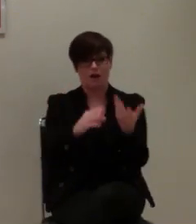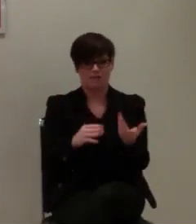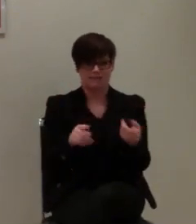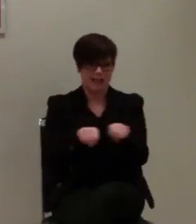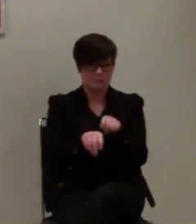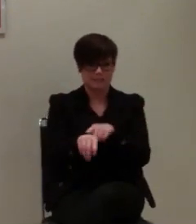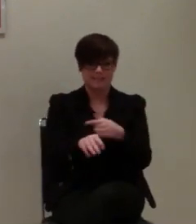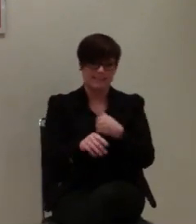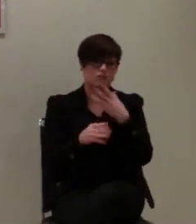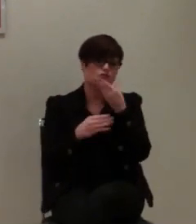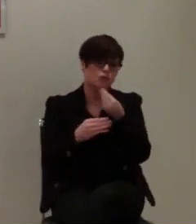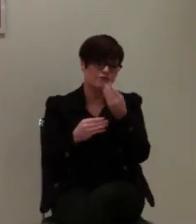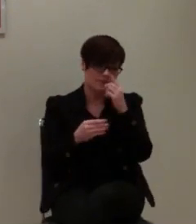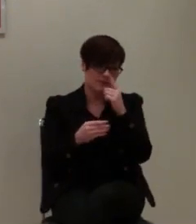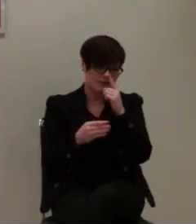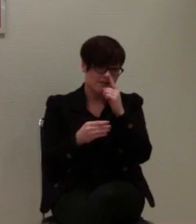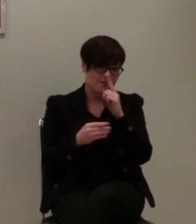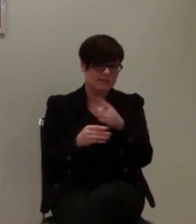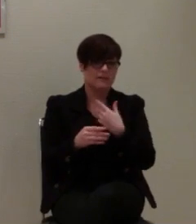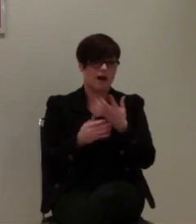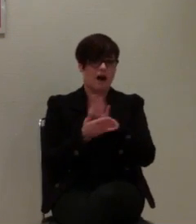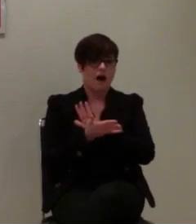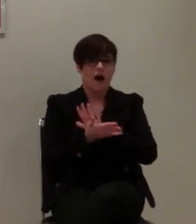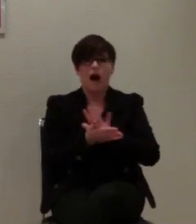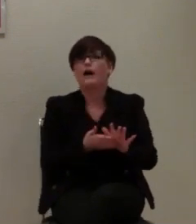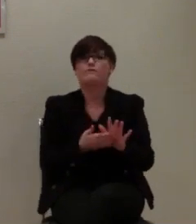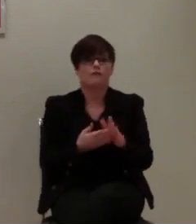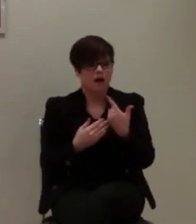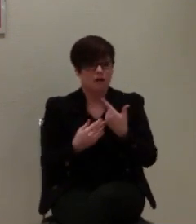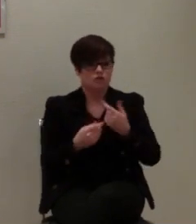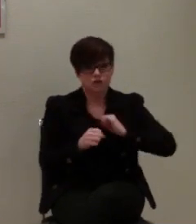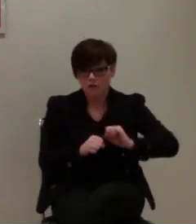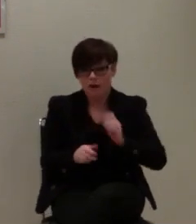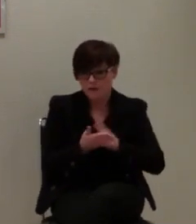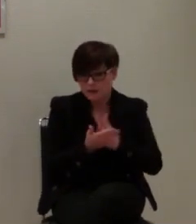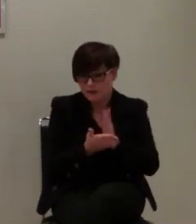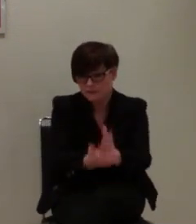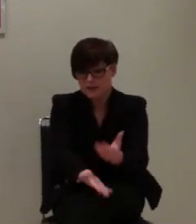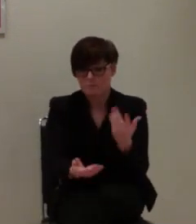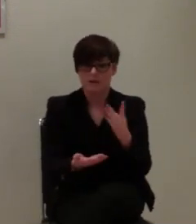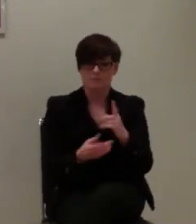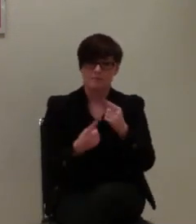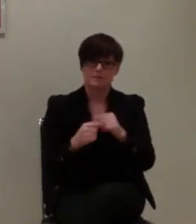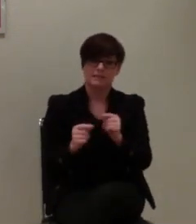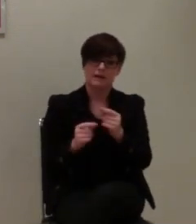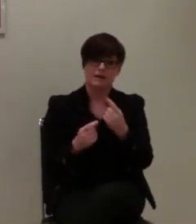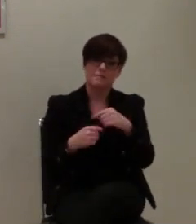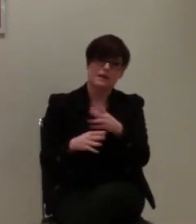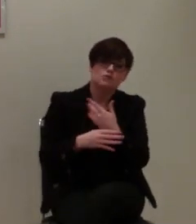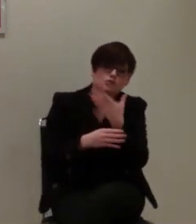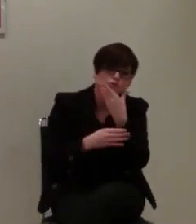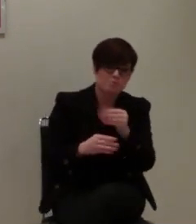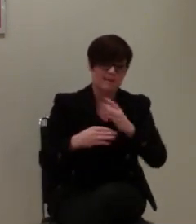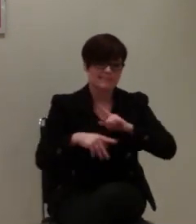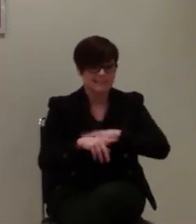und ich fände es schöner, wenn wir es nicht so mit heißer Nadel stricken, sondern mit mehr Herzblut machen und dann uns was Schöneres überlegen.